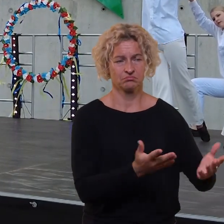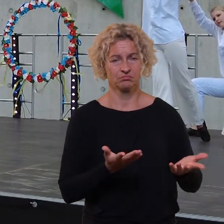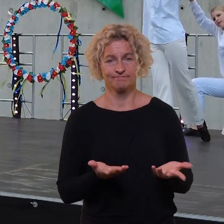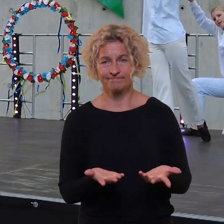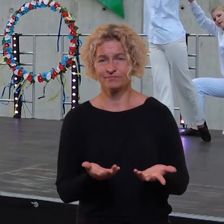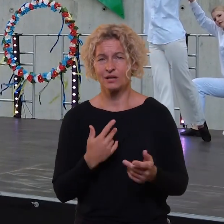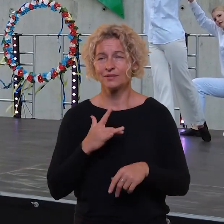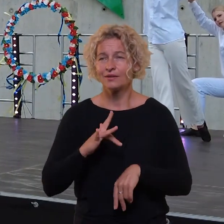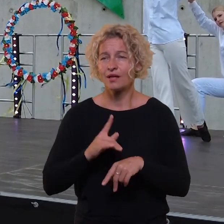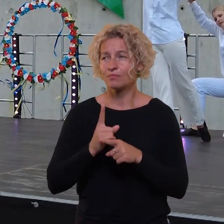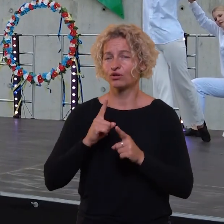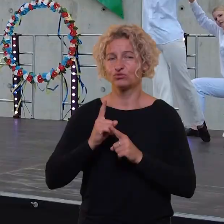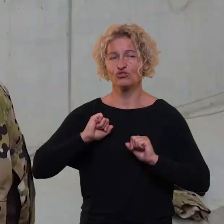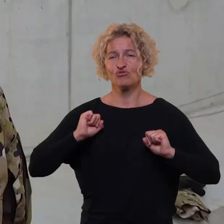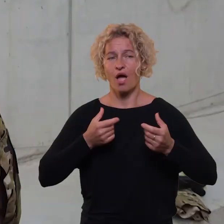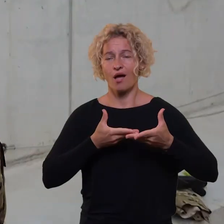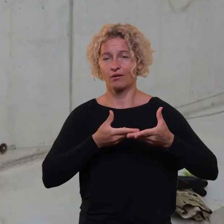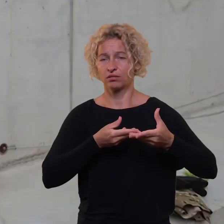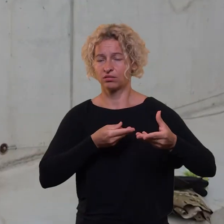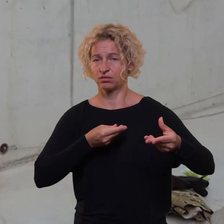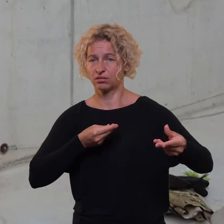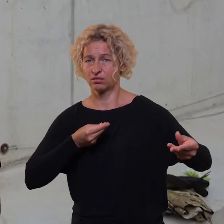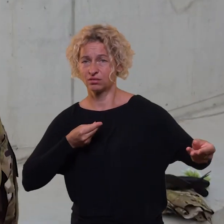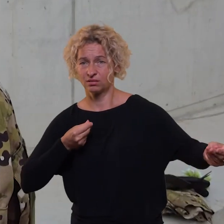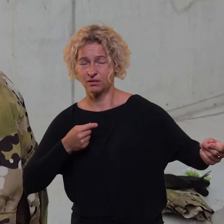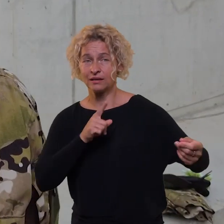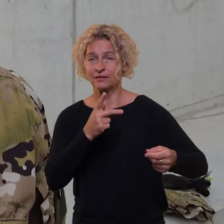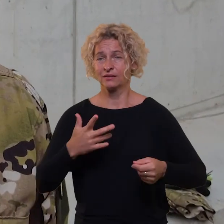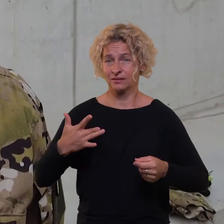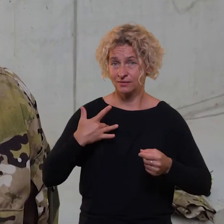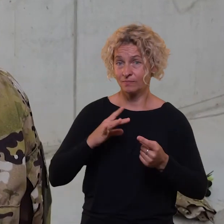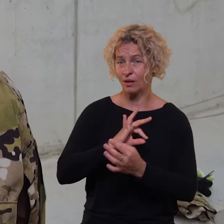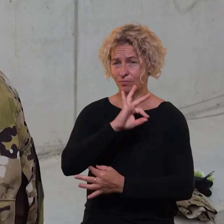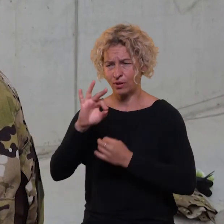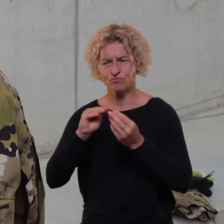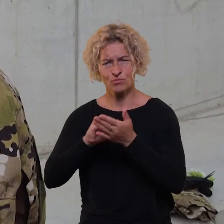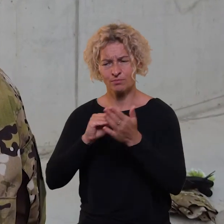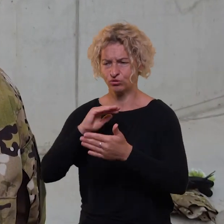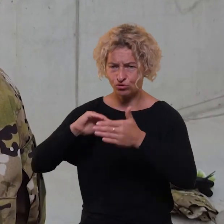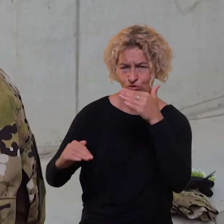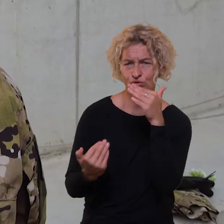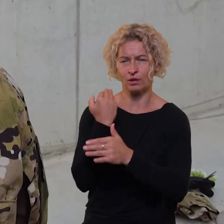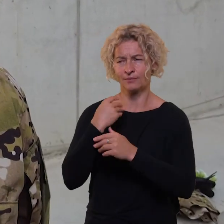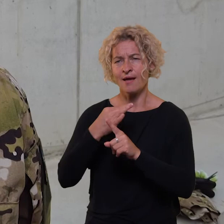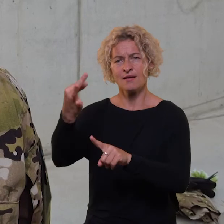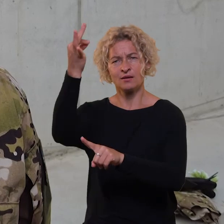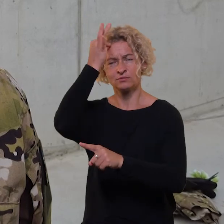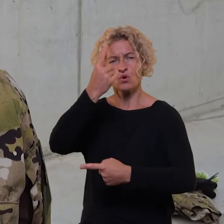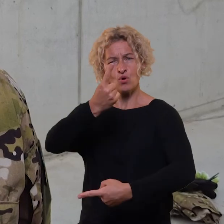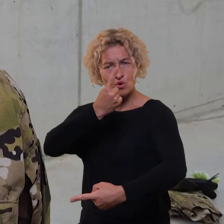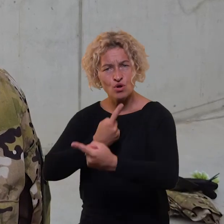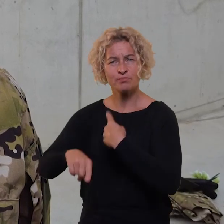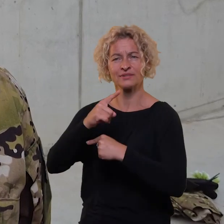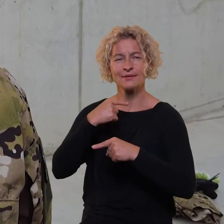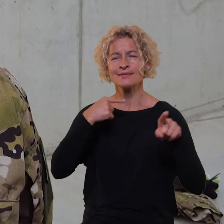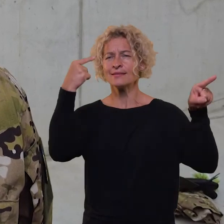kažkoks atšalimo žmonių. Galbūt tas projektas vėl prikels visus, gal padės visiems aksiminti,